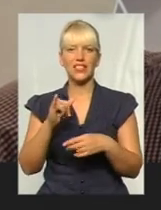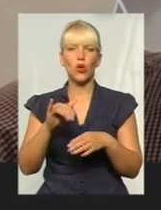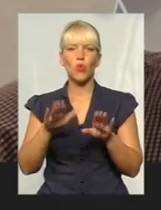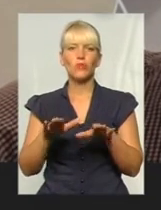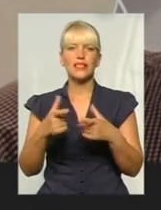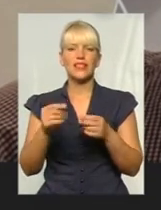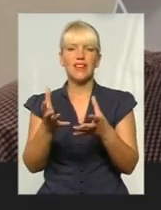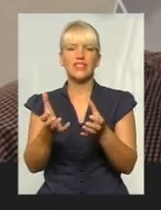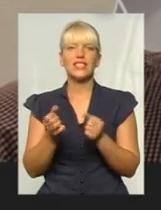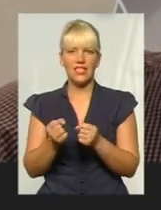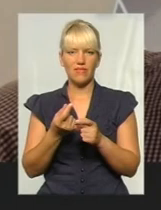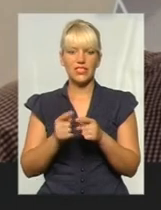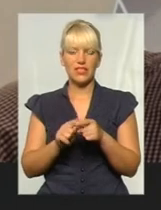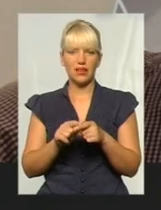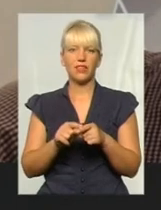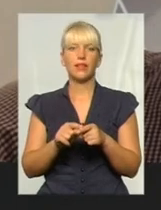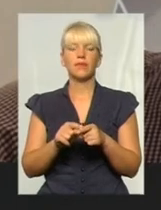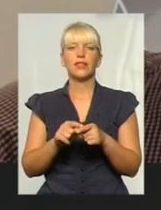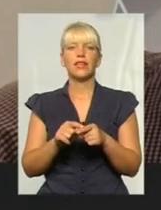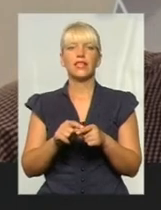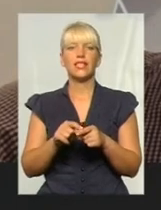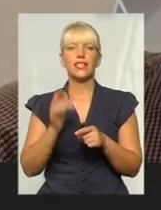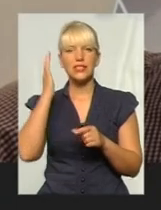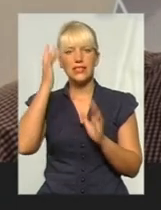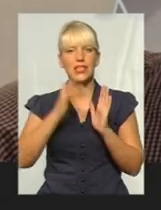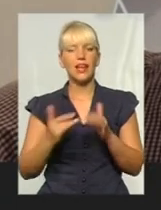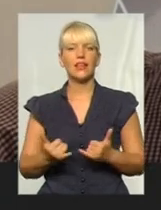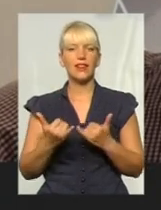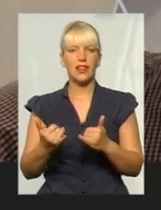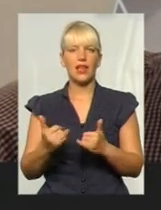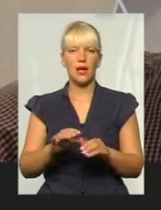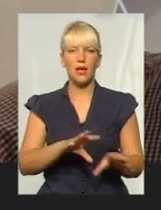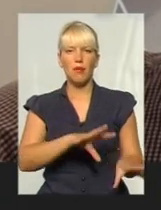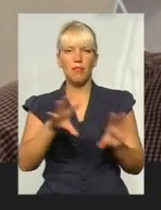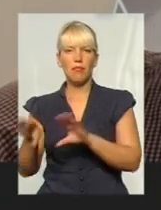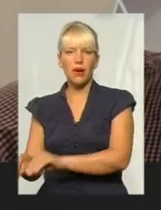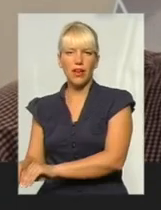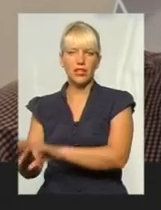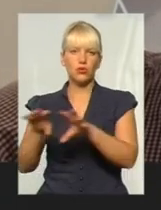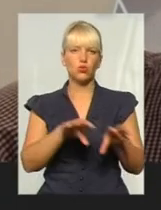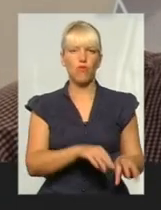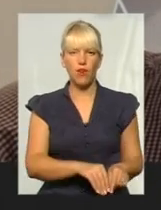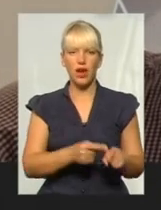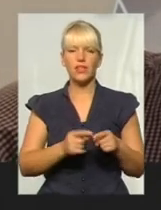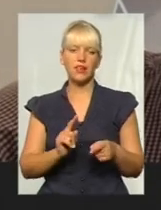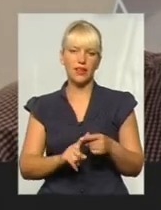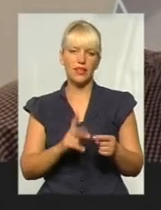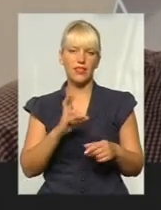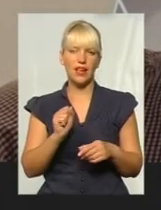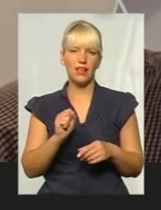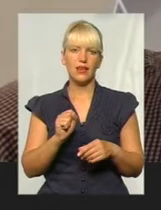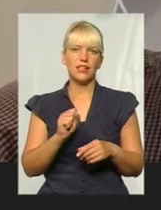його виза. Тобто він служить цілям пересування. До його можна вистачити подоханку, наприклад, залишити на терміналі